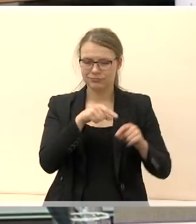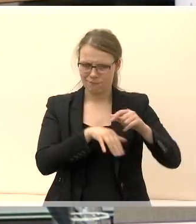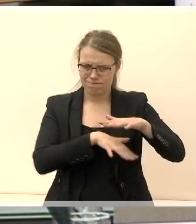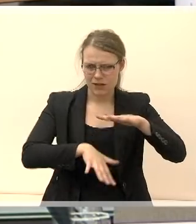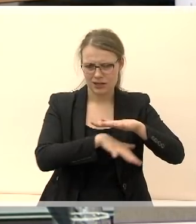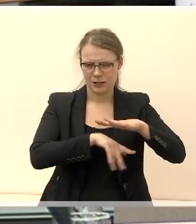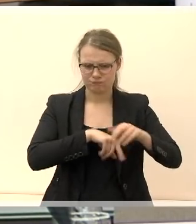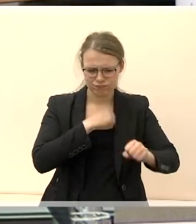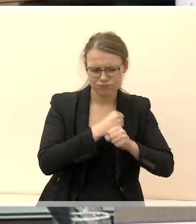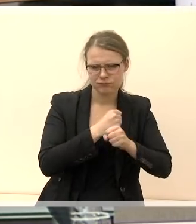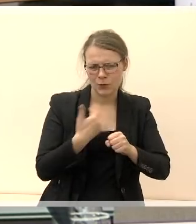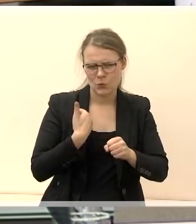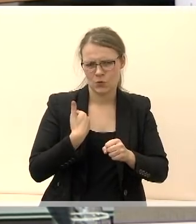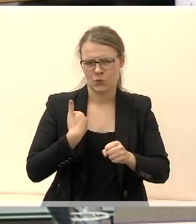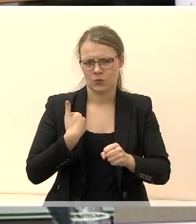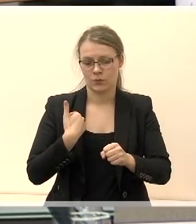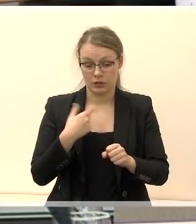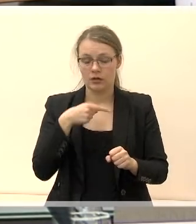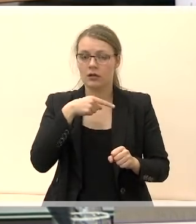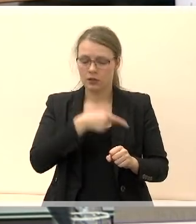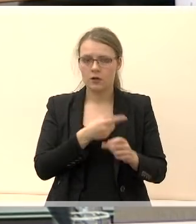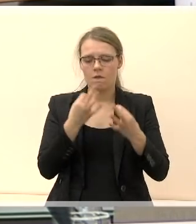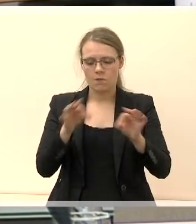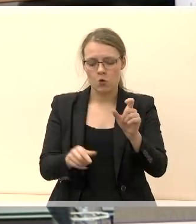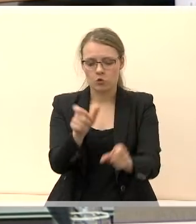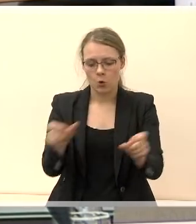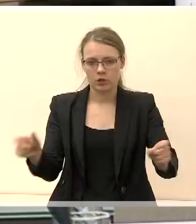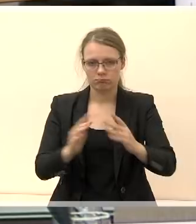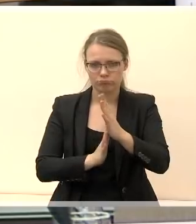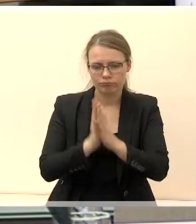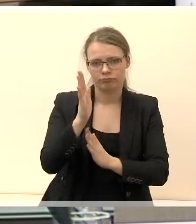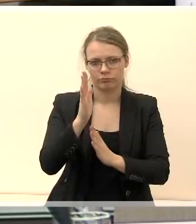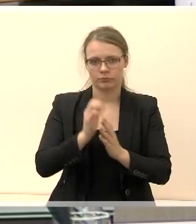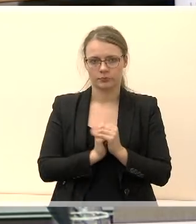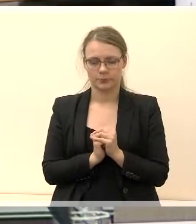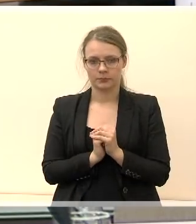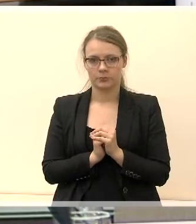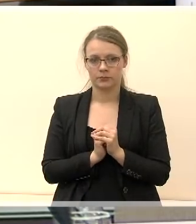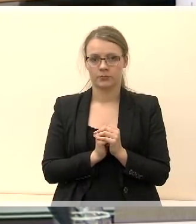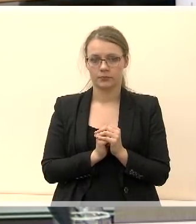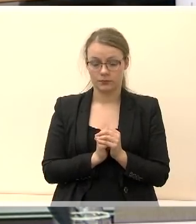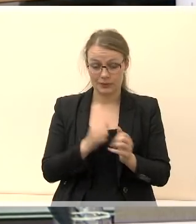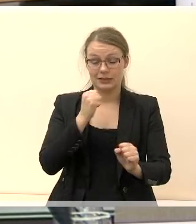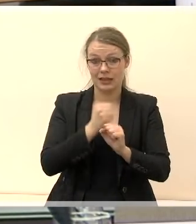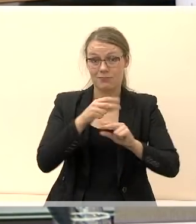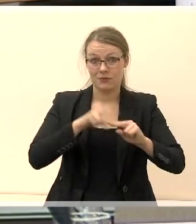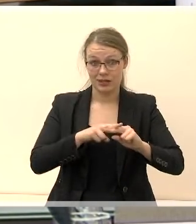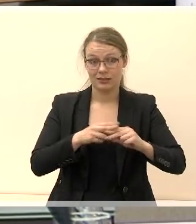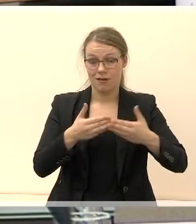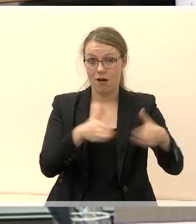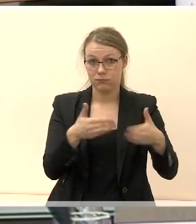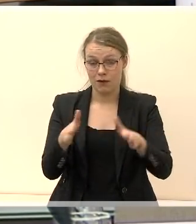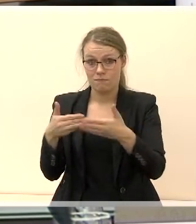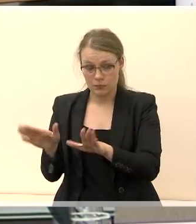variklis, kuris leidžia visuomenėje vystytis į priekį ir atsiradus darbo vietams, žmonės